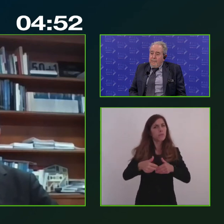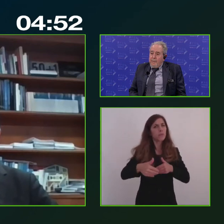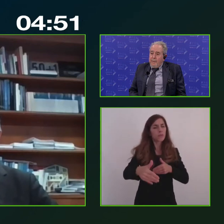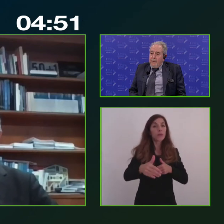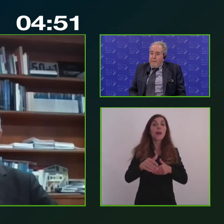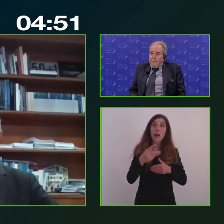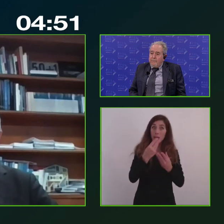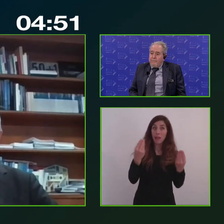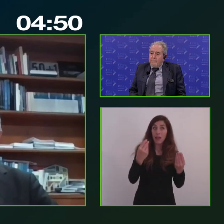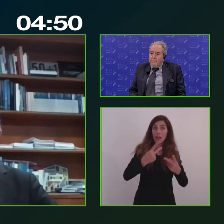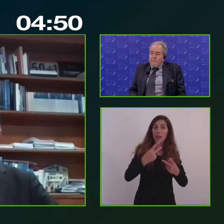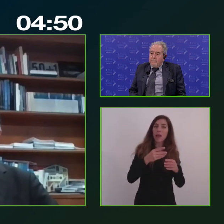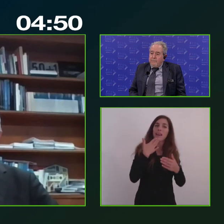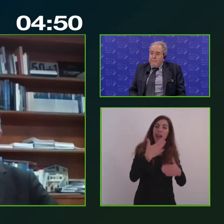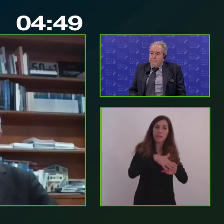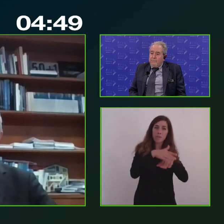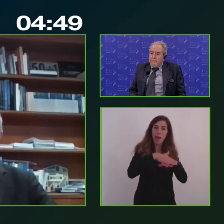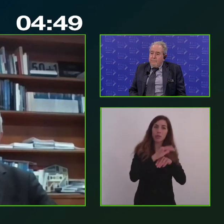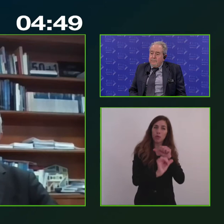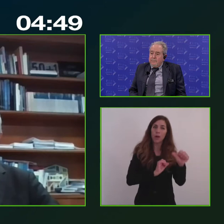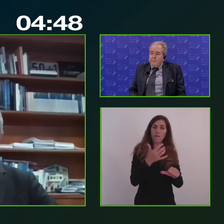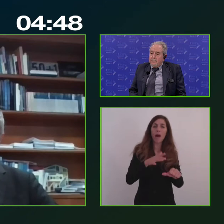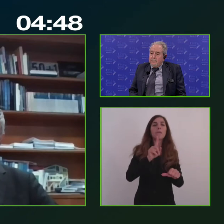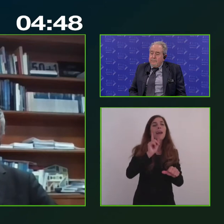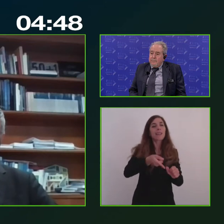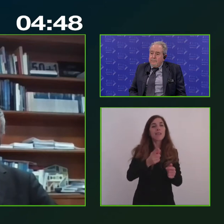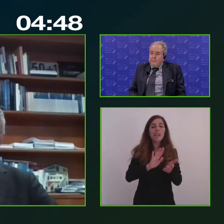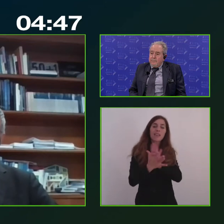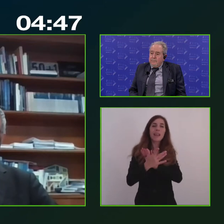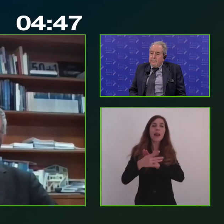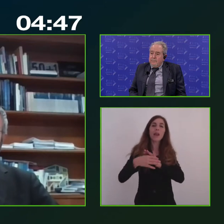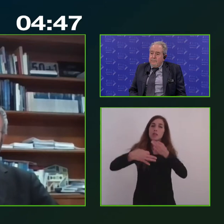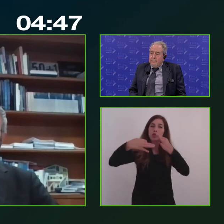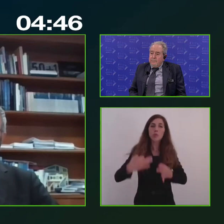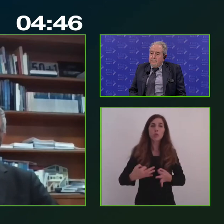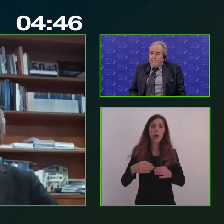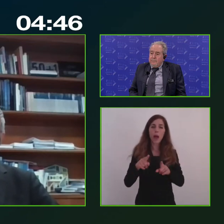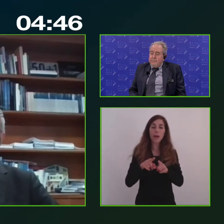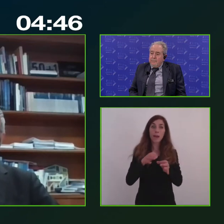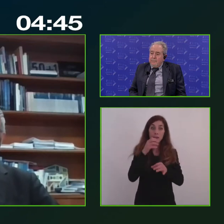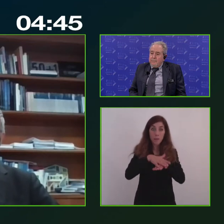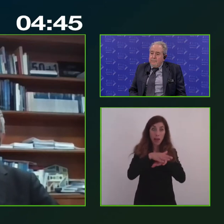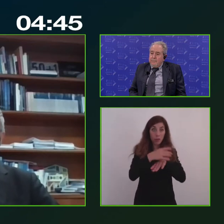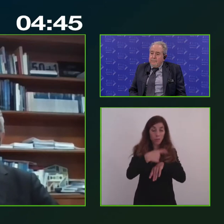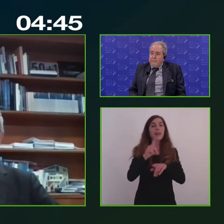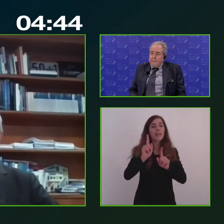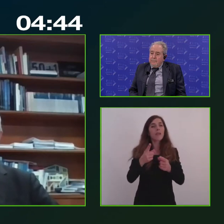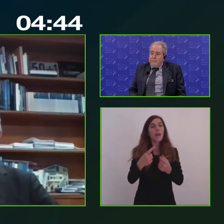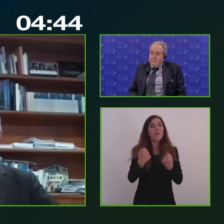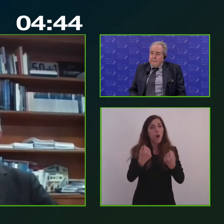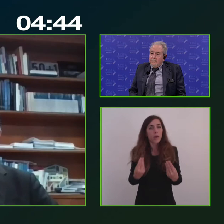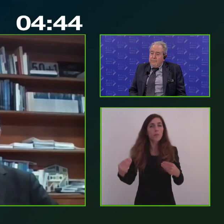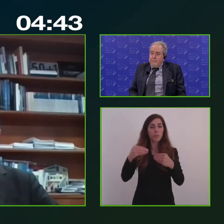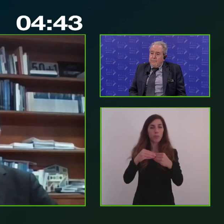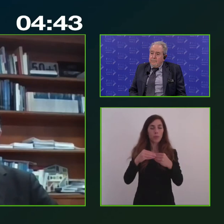bisogna in qualche modo renderlo strutturale e rafforzabile. E quindi il metodo di estrazione dei contenuti